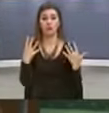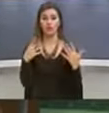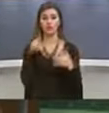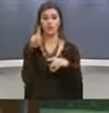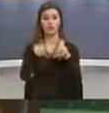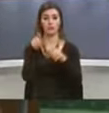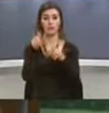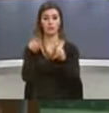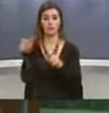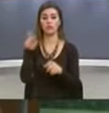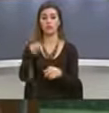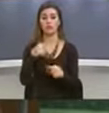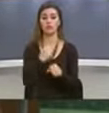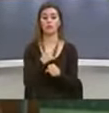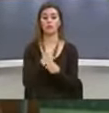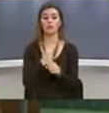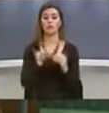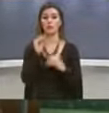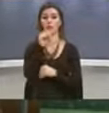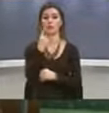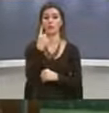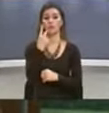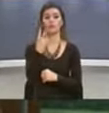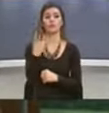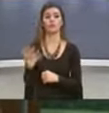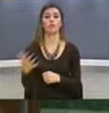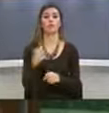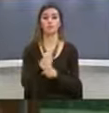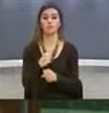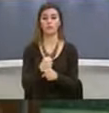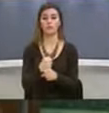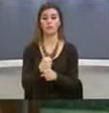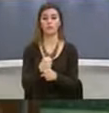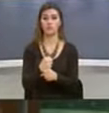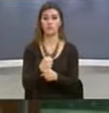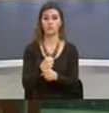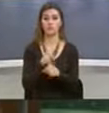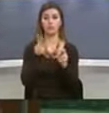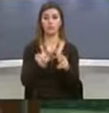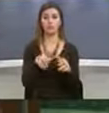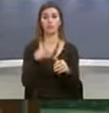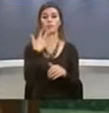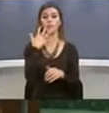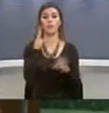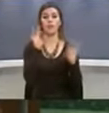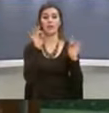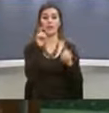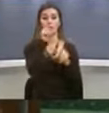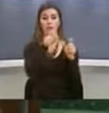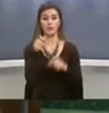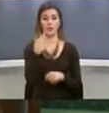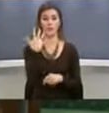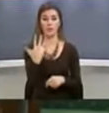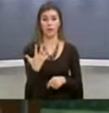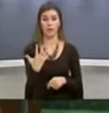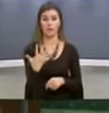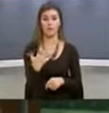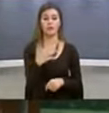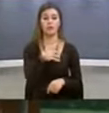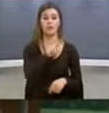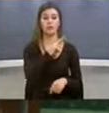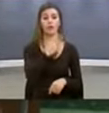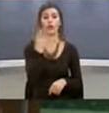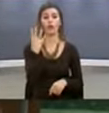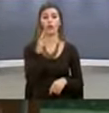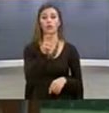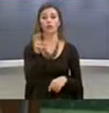kanë ma shumë se një vend të pune, 5 funksione janë 10 zërtar, 4 funksione janë 31 zërtar,